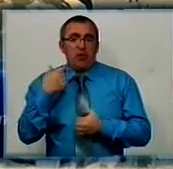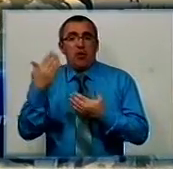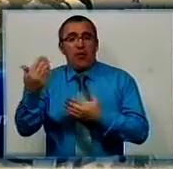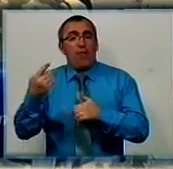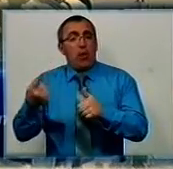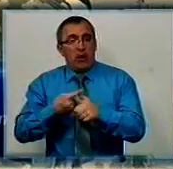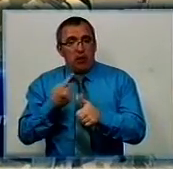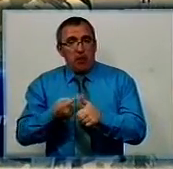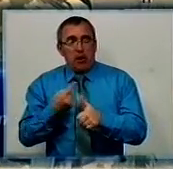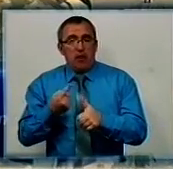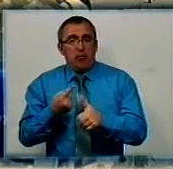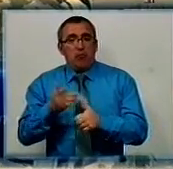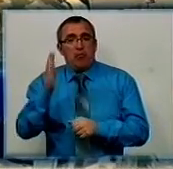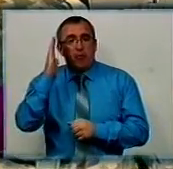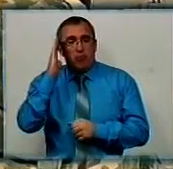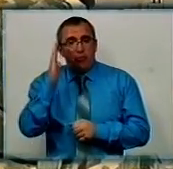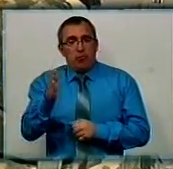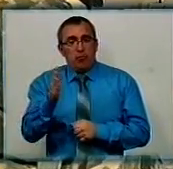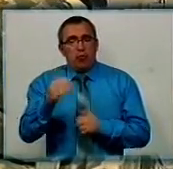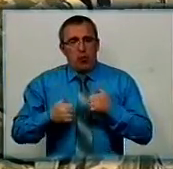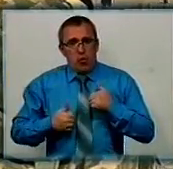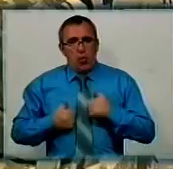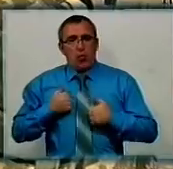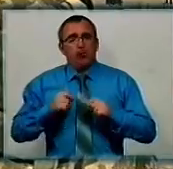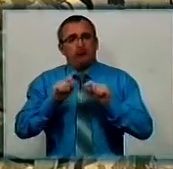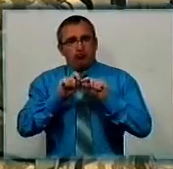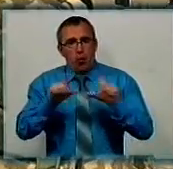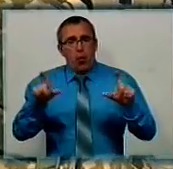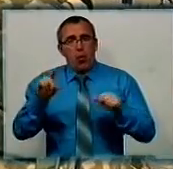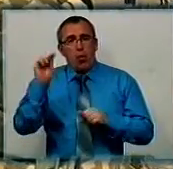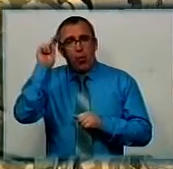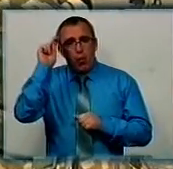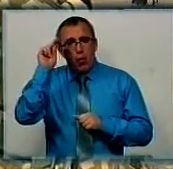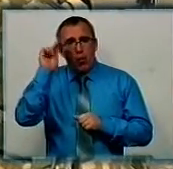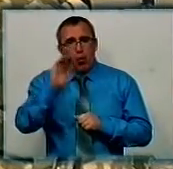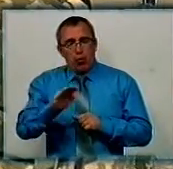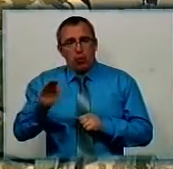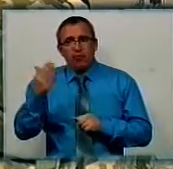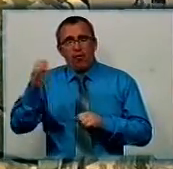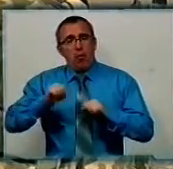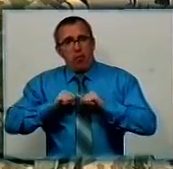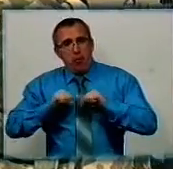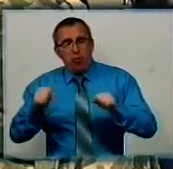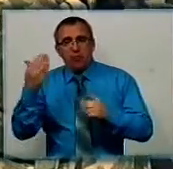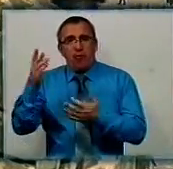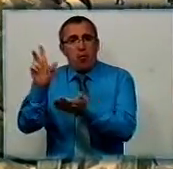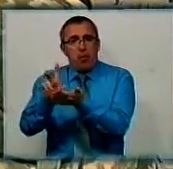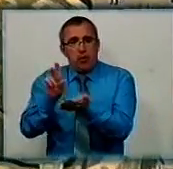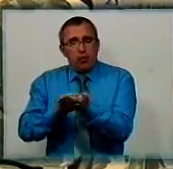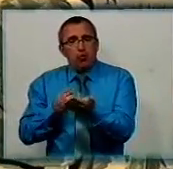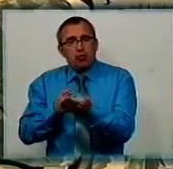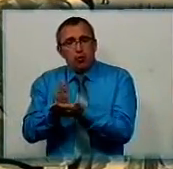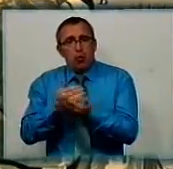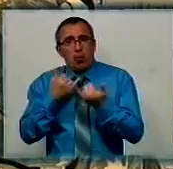іменем будуть гордитися і в школах учні. І з його подвигу, з його прикладу служіння